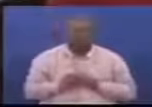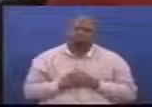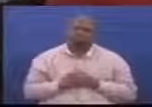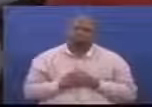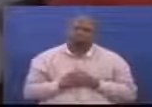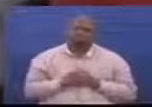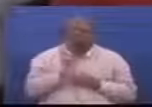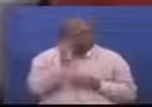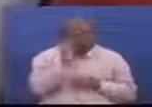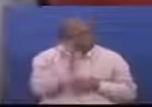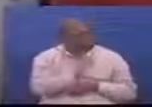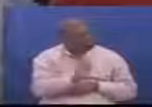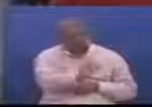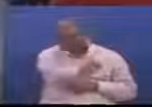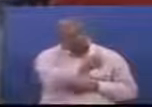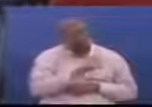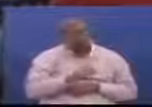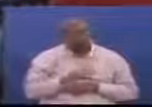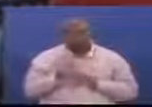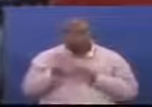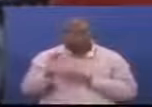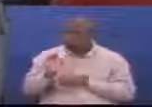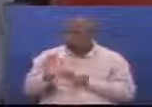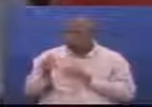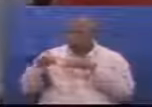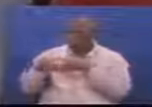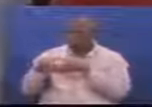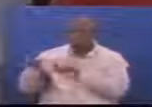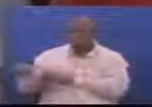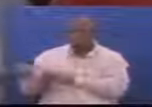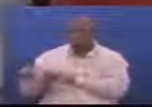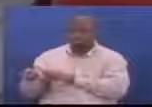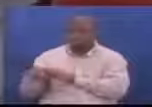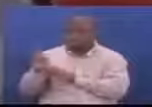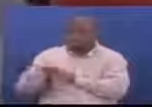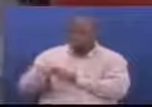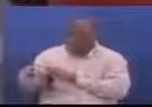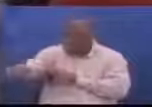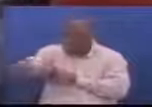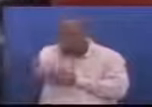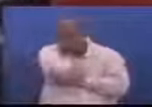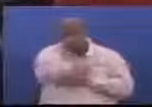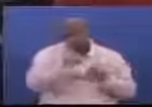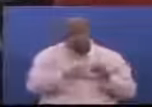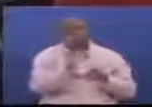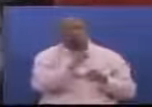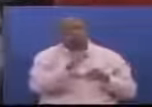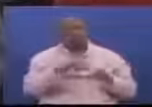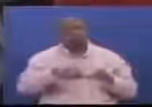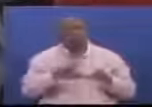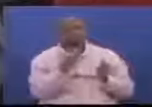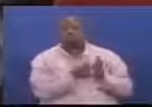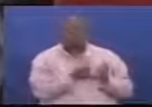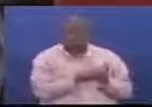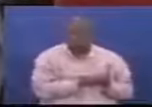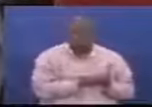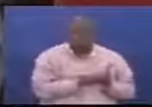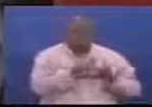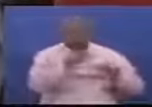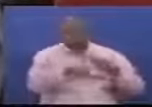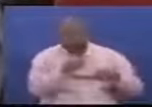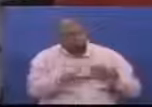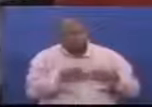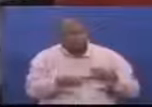Hakusikia Hakusikia Tumemuambia kwenye kamati ya budget I was there Tumemuambia waziri wa feather Unauwa viwanda